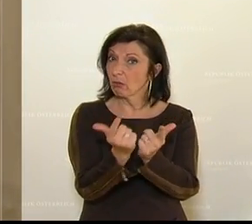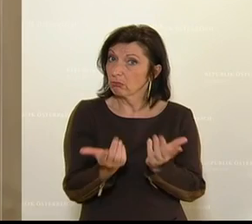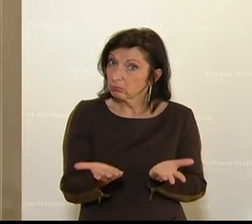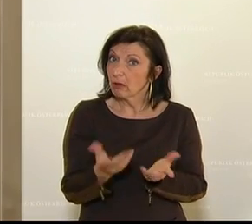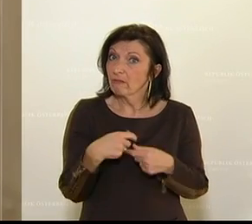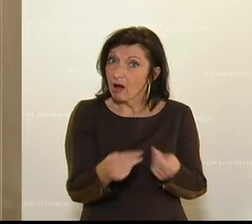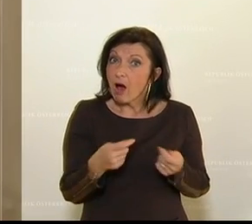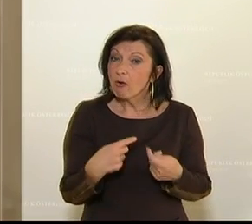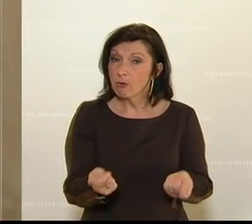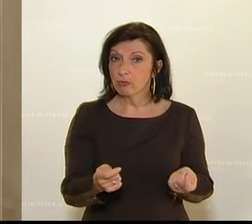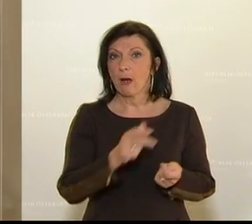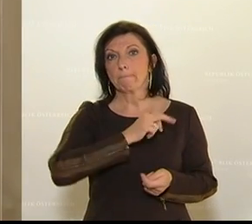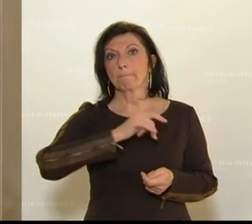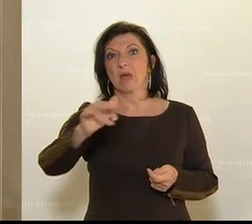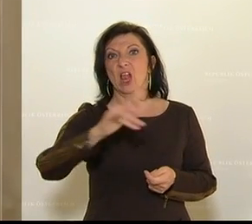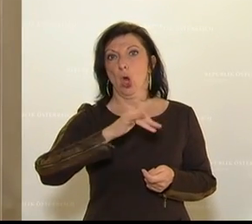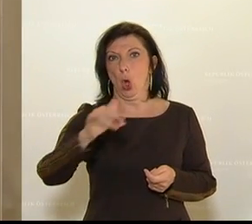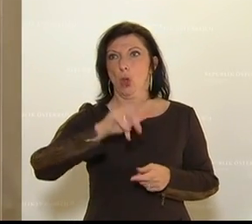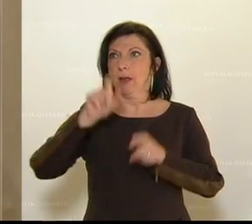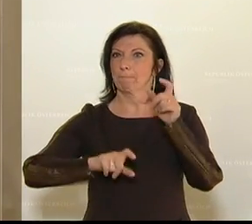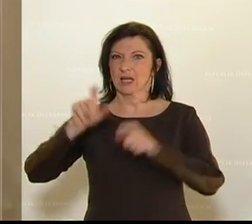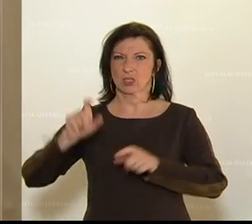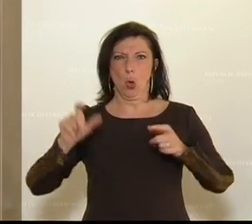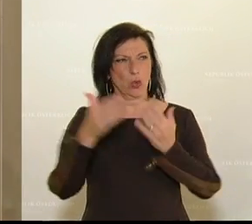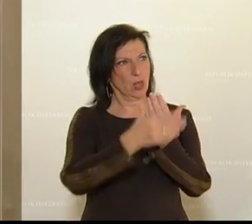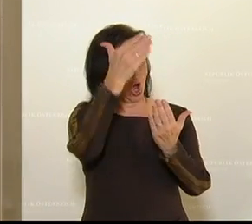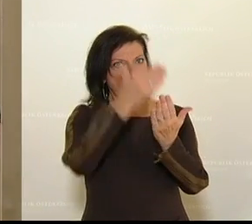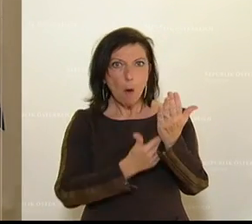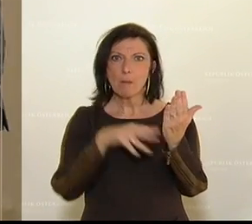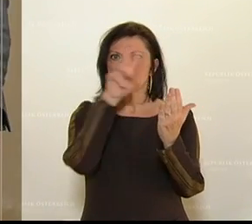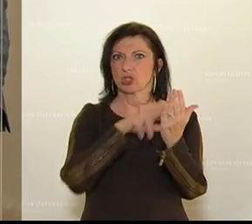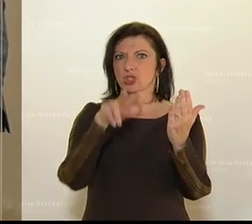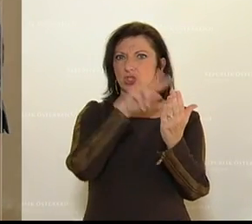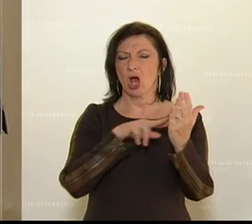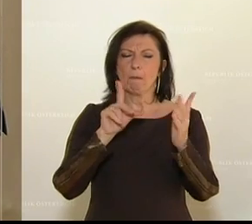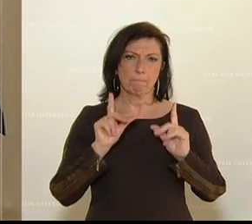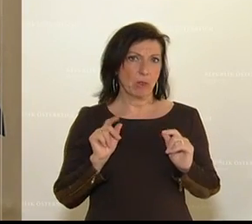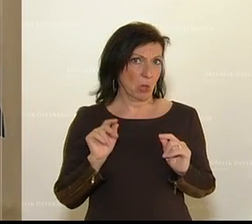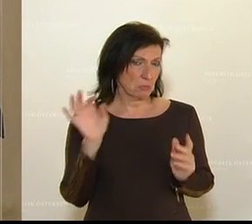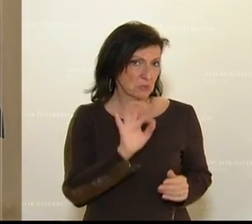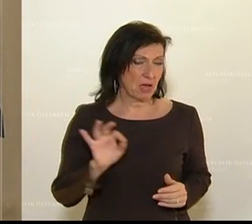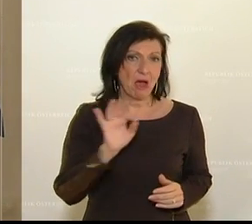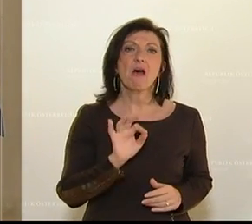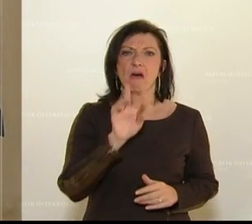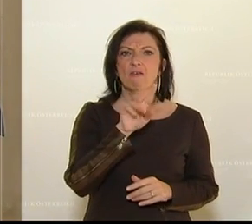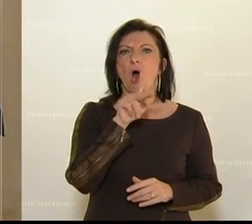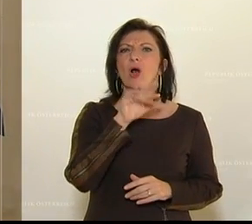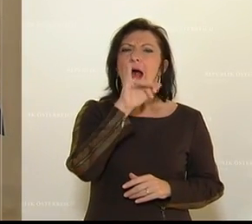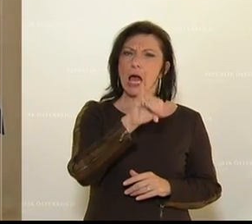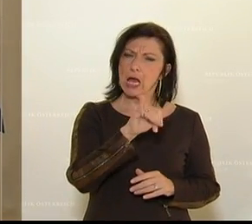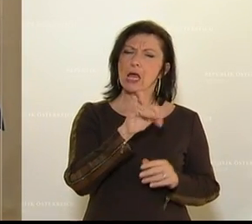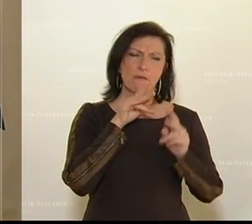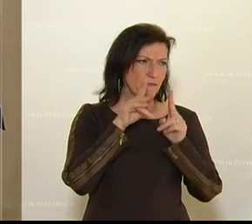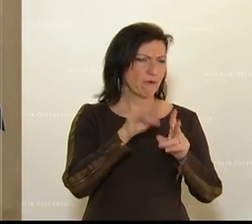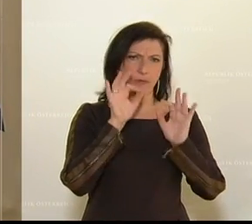verkauft und Millionen Besucher auf der Homepage bestätigen auch, dass der VKI auf dem richtigen Weg ist. In